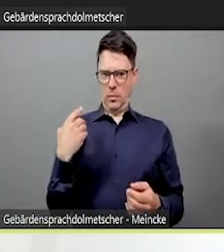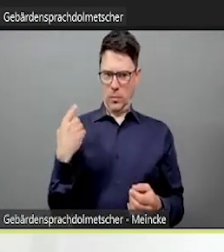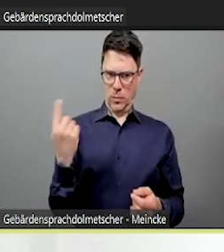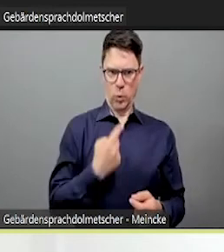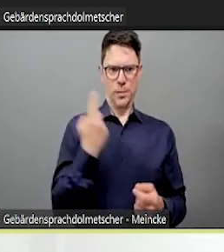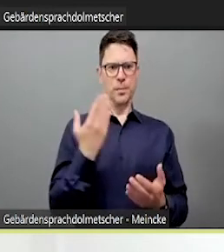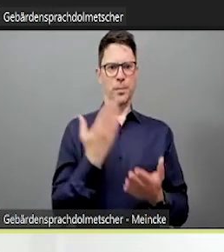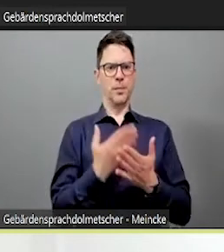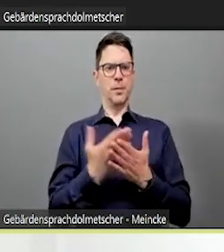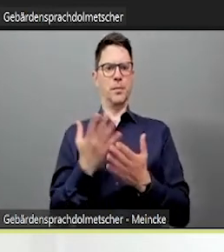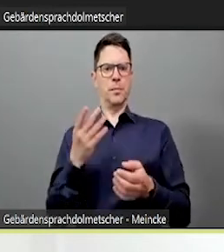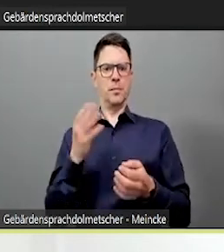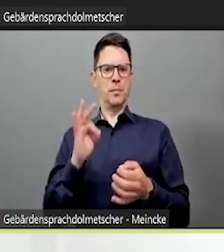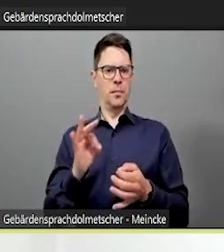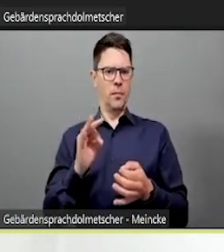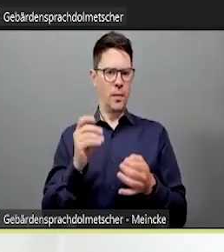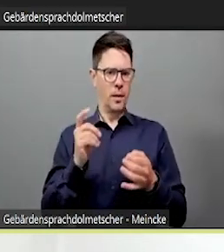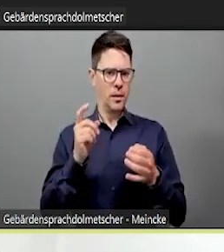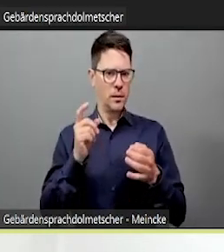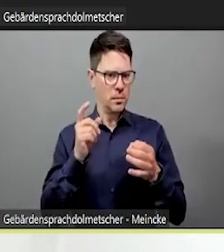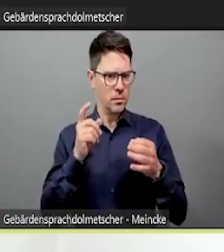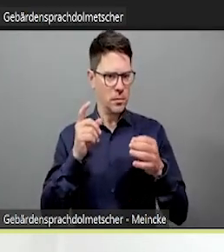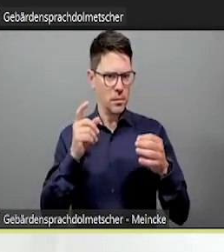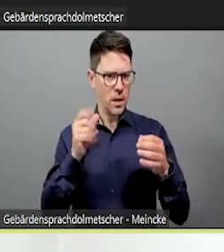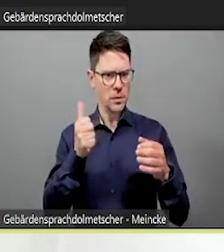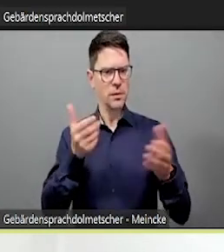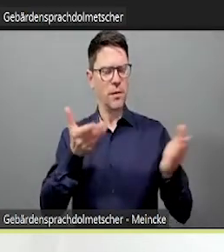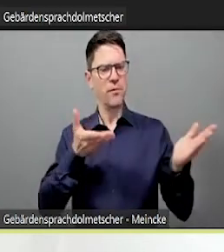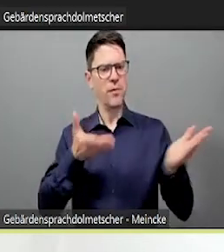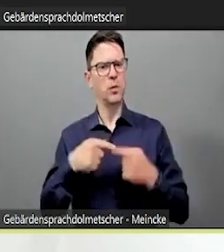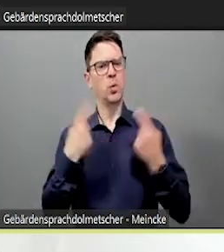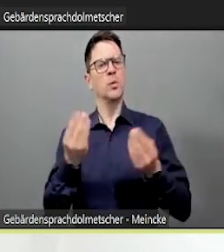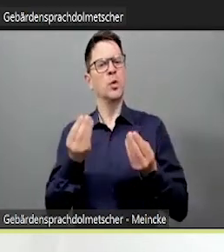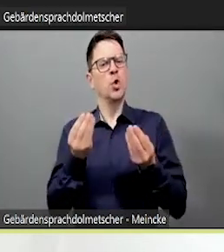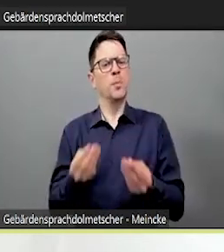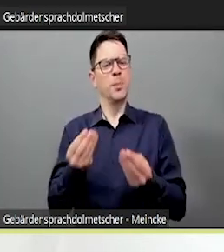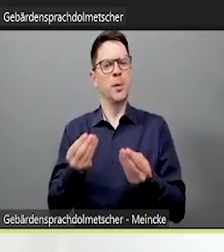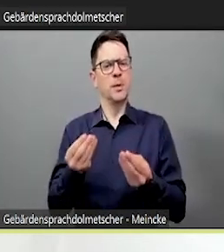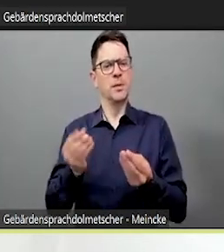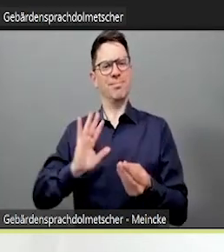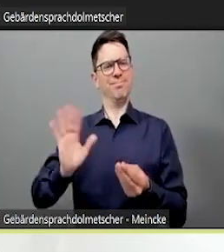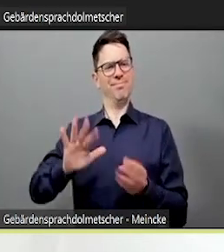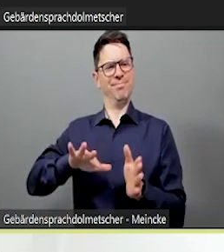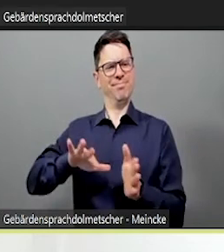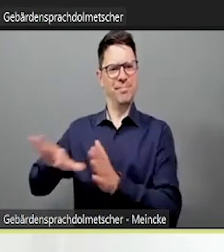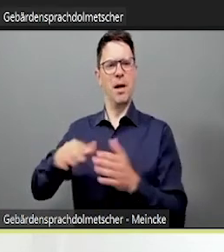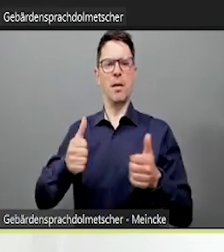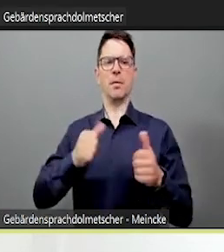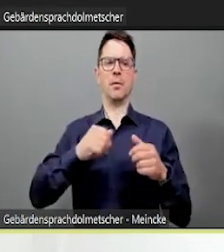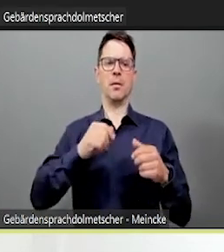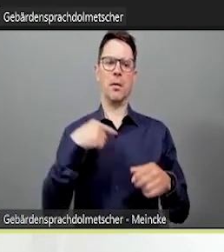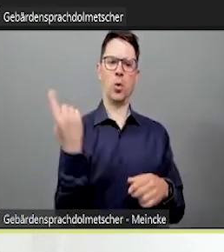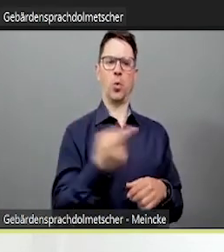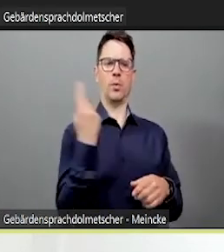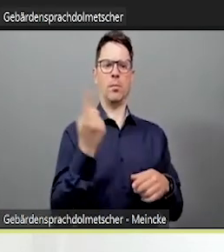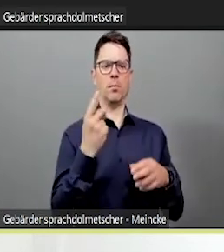sehen hier auch den Link, es herkommt. Man kann aber natürlich bei diesem Bingo verschiedene Aspekte selber modifizieren, die man vielleicht